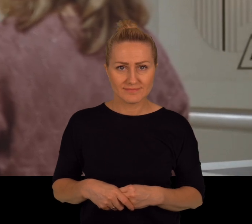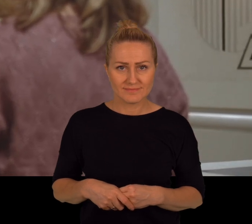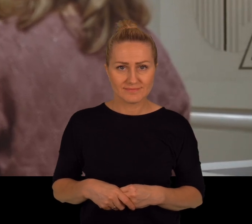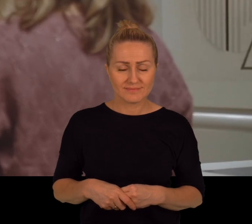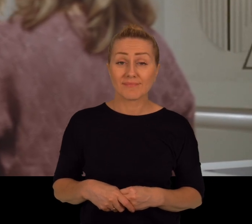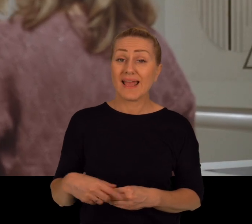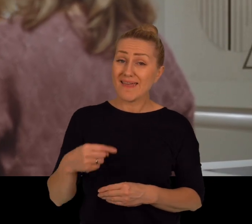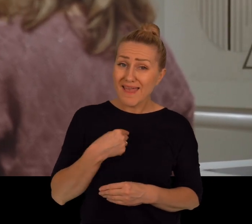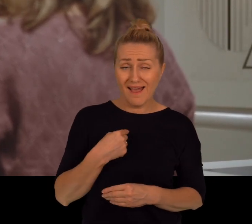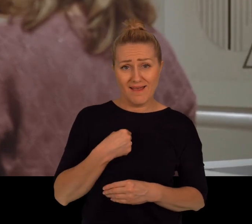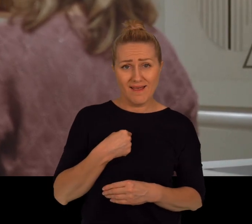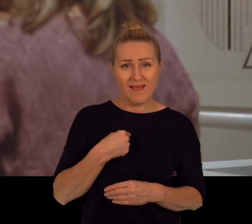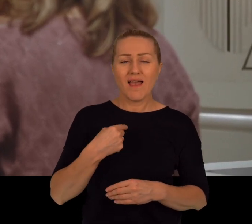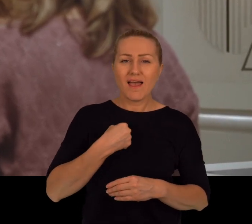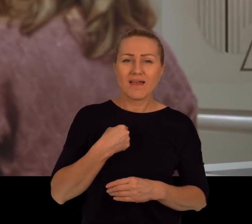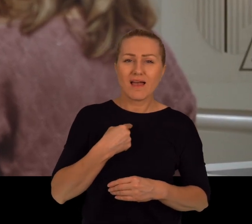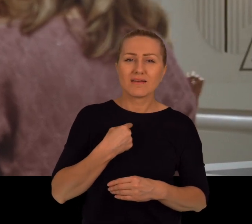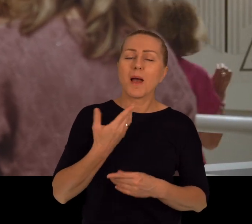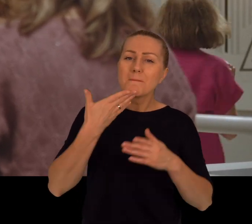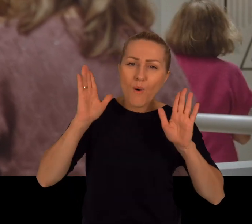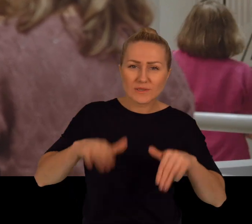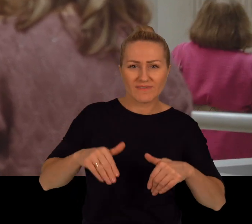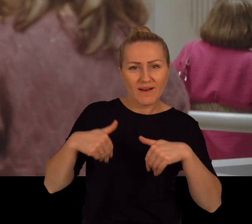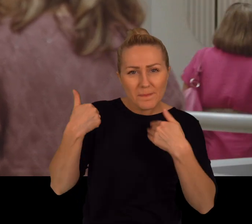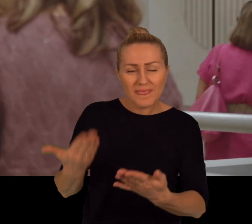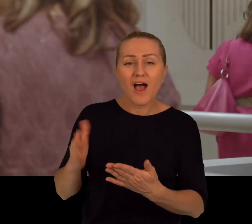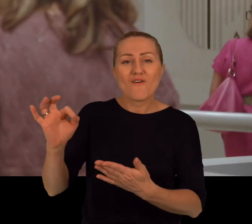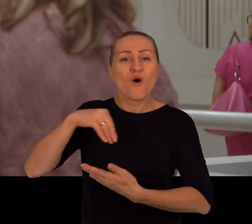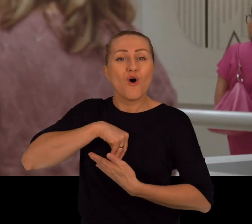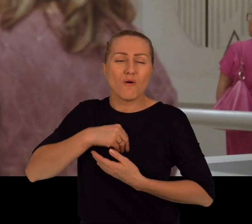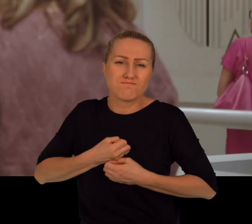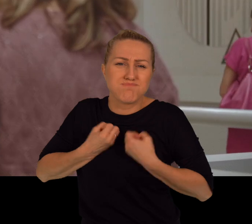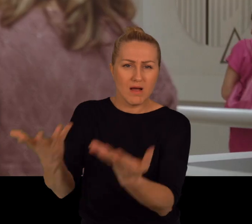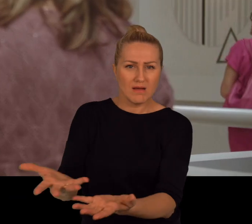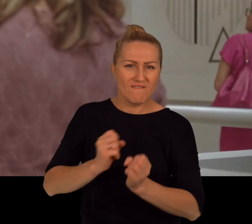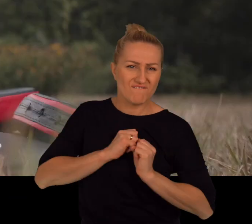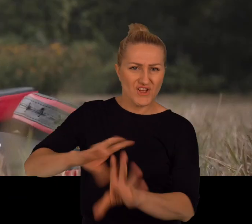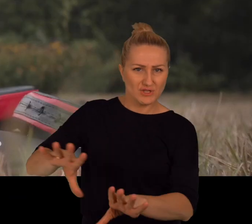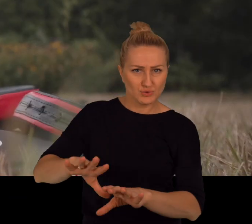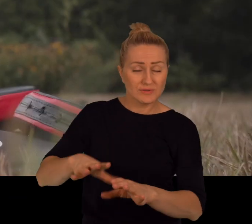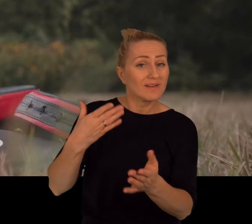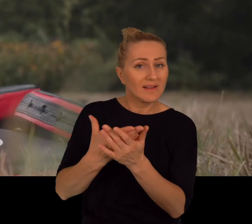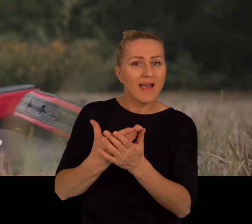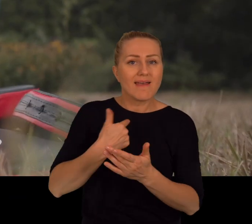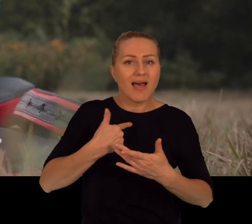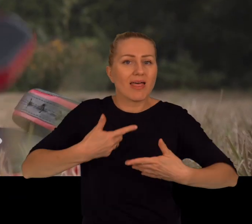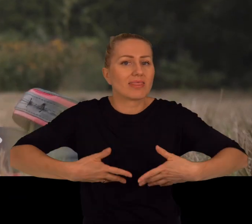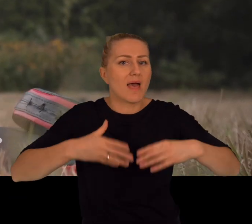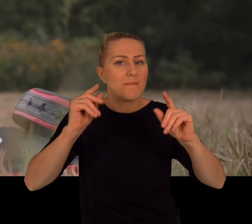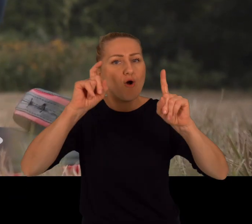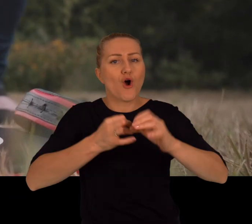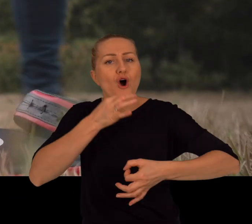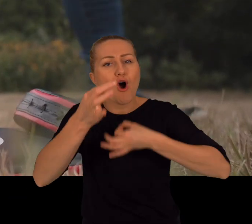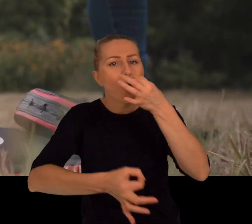To ja pozwalam na to, żeby ona wyrzuciła to, co w sobie ma. Bo to ja zaczynam